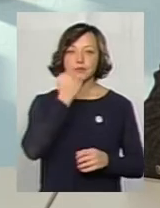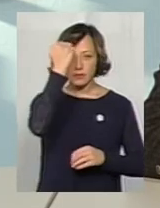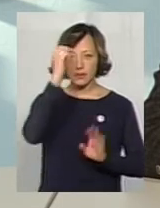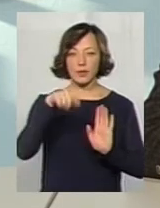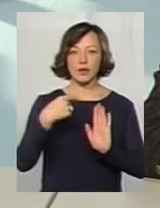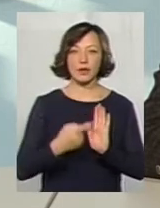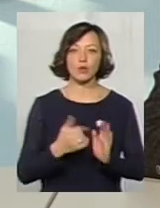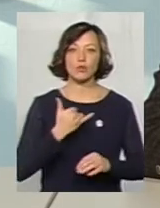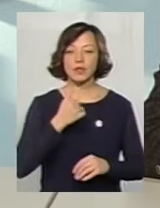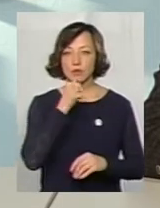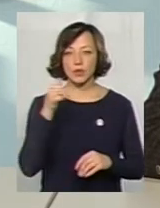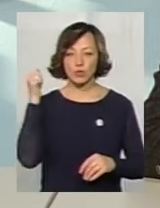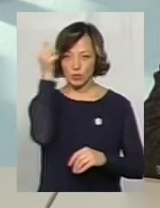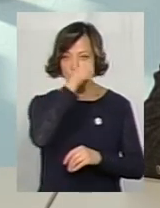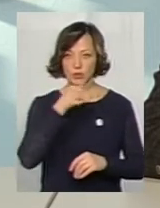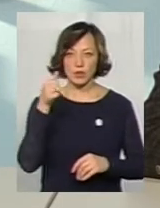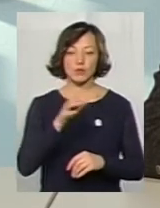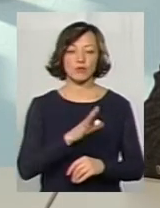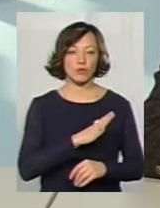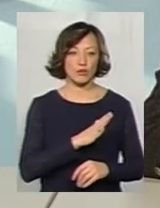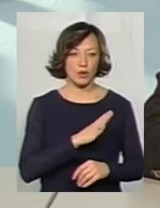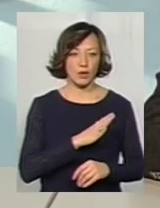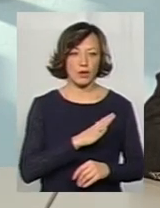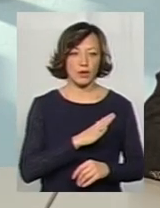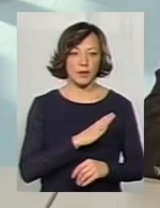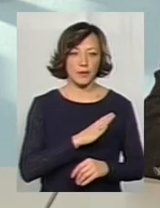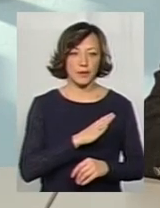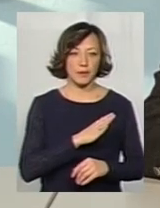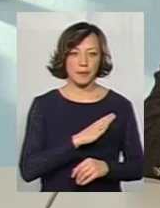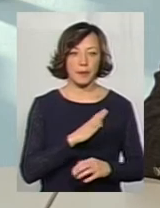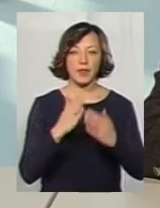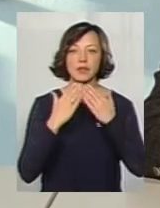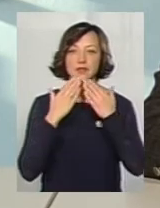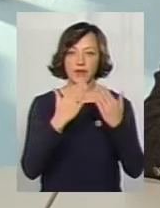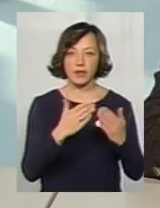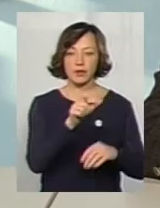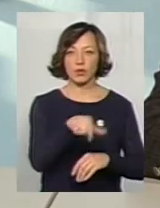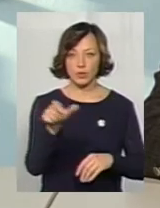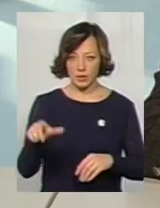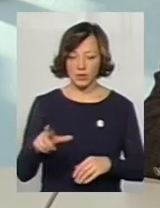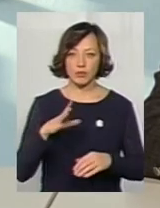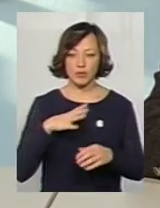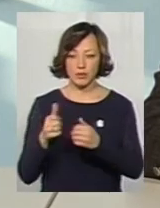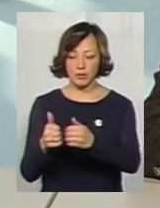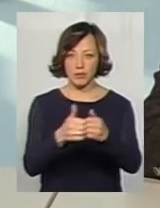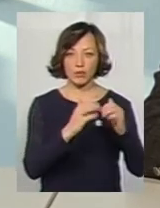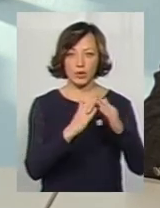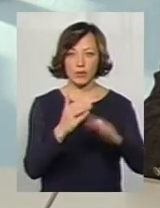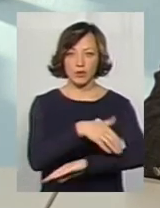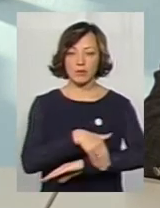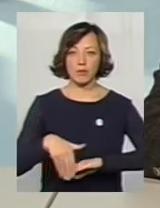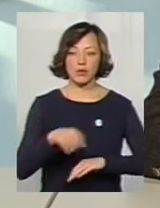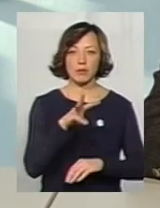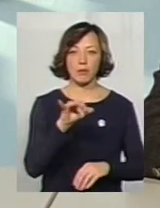за запитання. У нас в минулому році, скажімо, було навіть і звернення з боку мешканців навколишніх будинків по проспекту